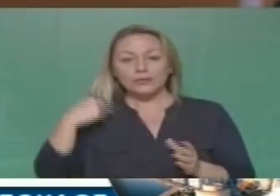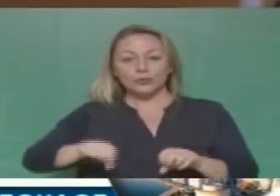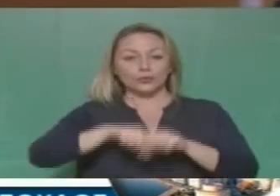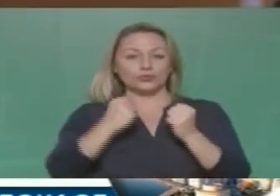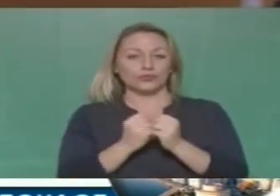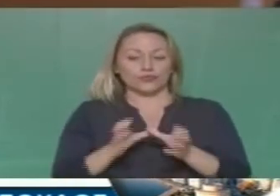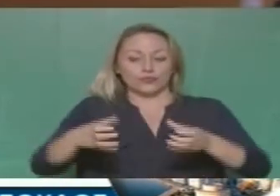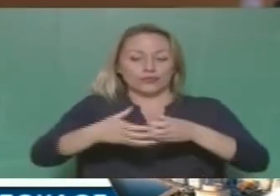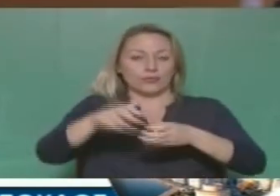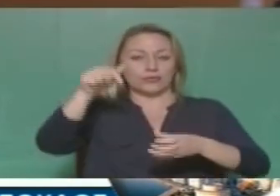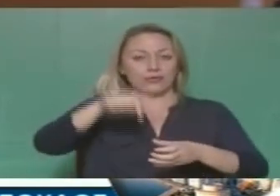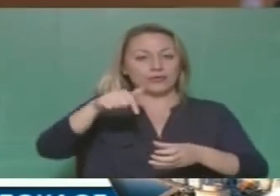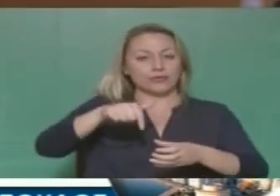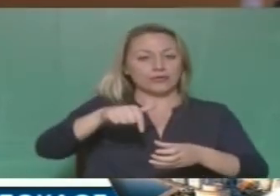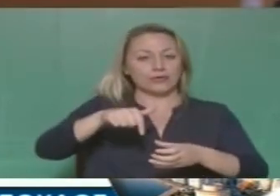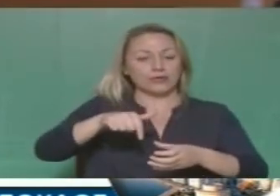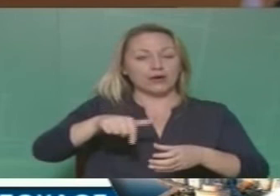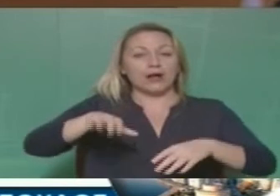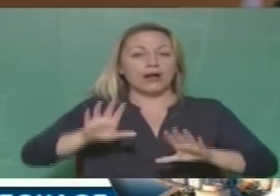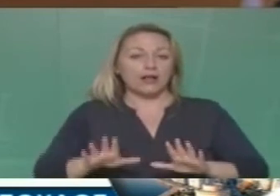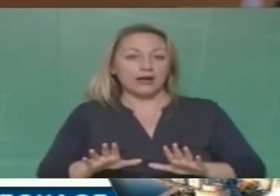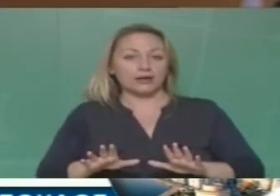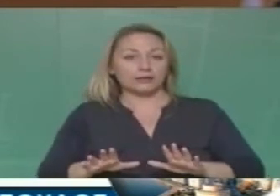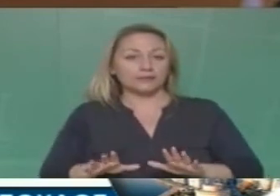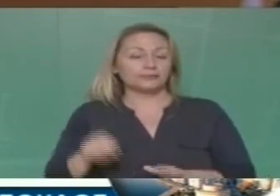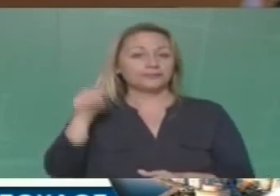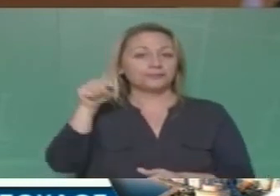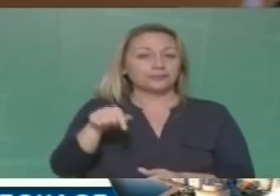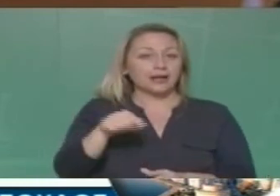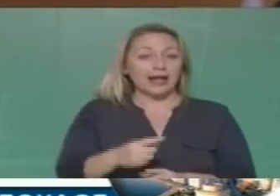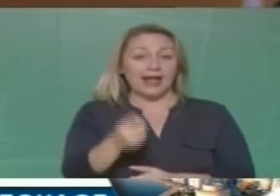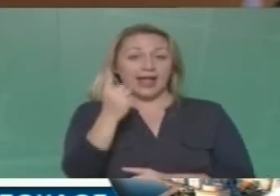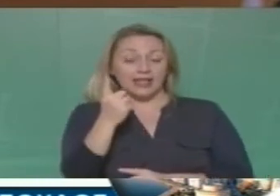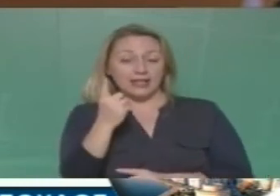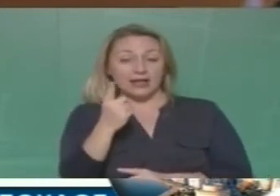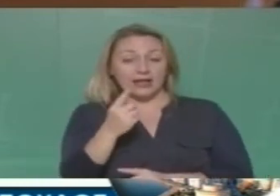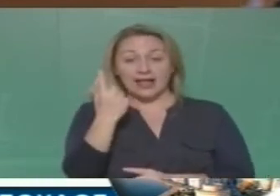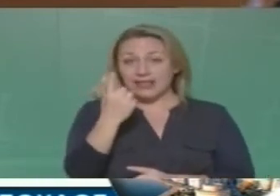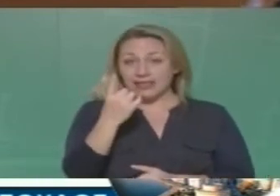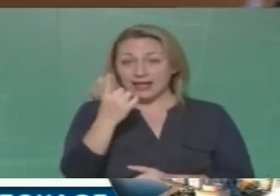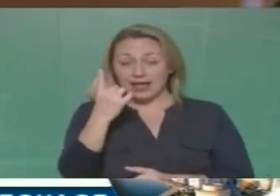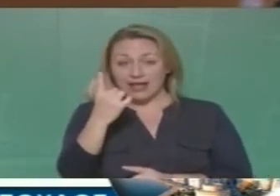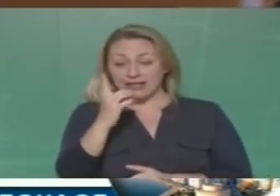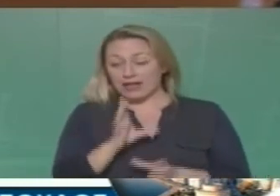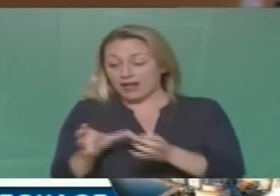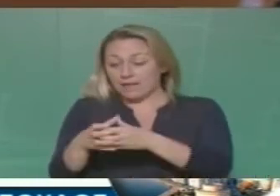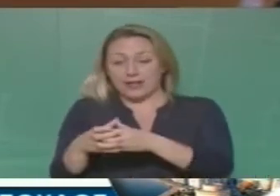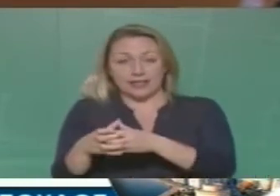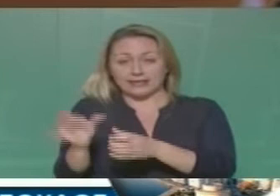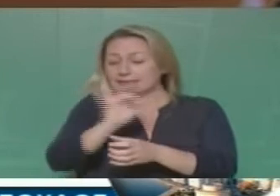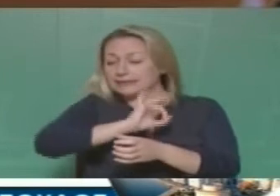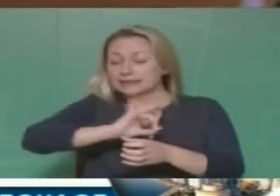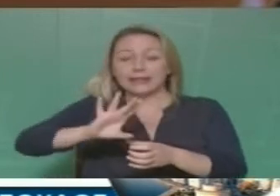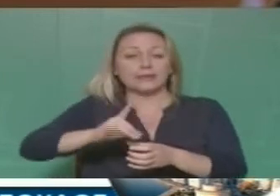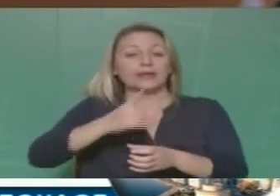Συμβούλιο. Εκεί όμως δεν υπήρξε ούτε μία του υπογραμμίζω, ούτε μία παράταξη που